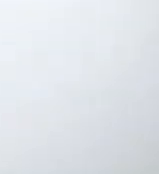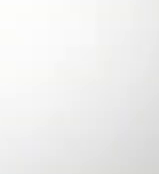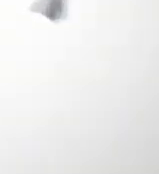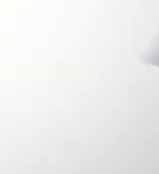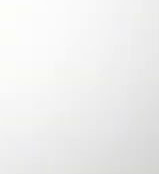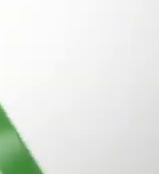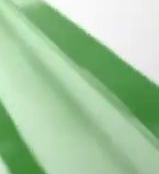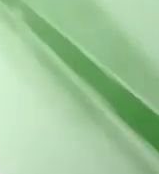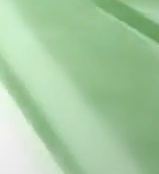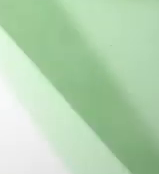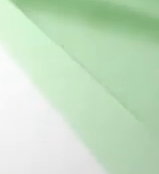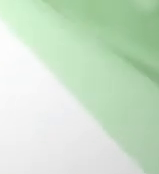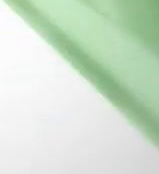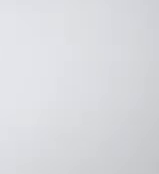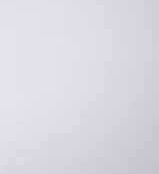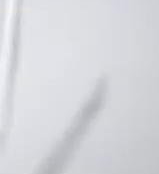Редактор субтитров.Семкин Корректор